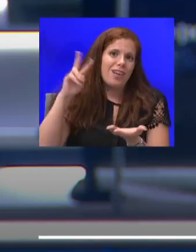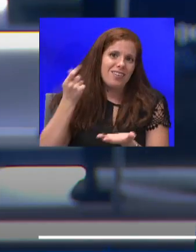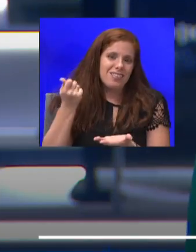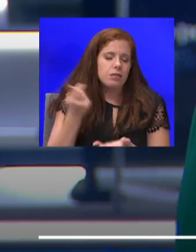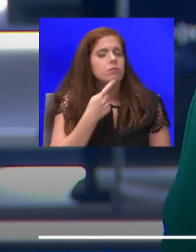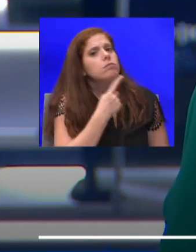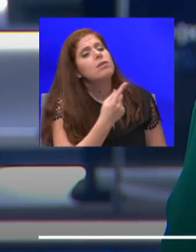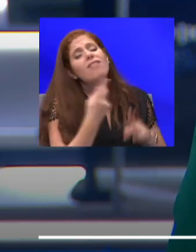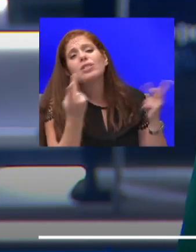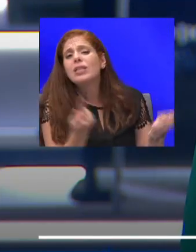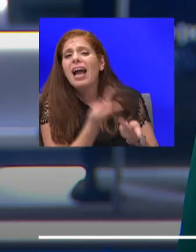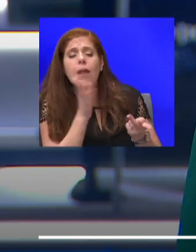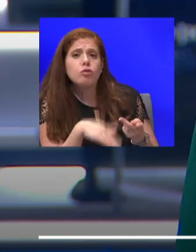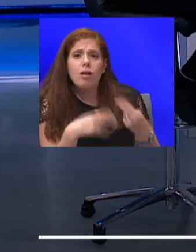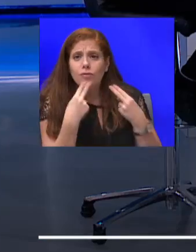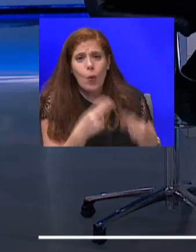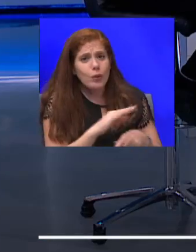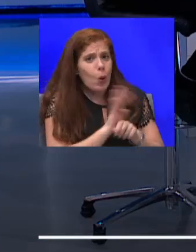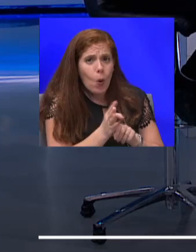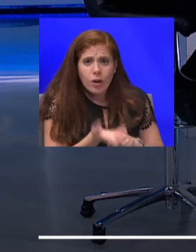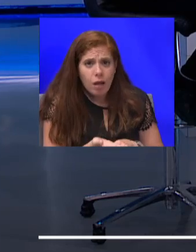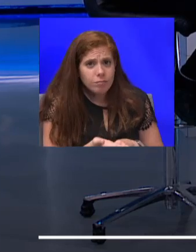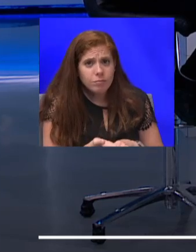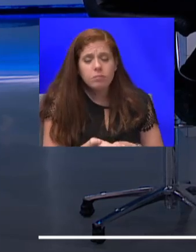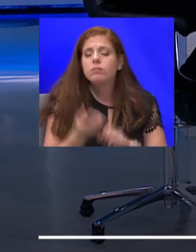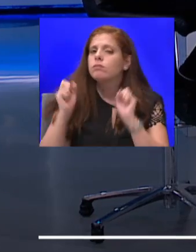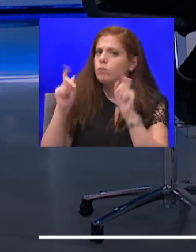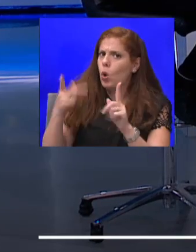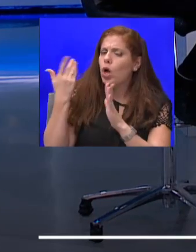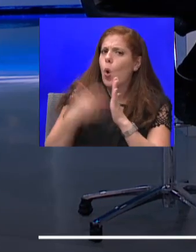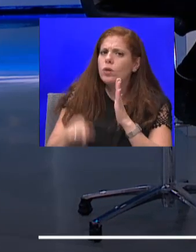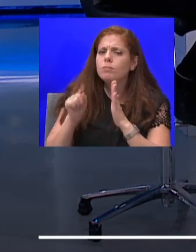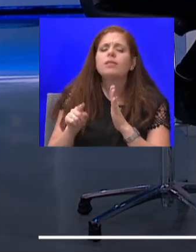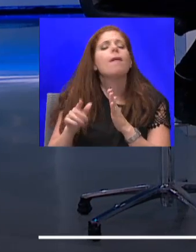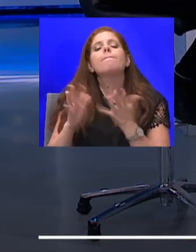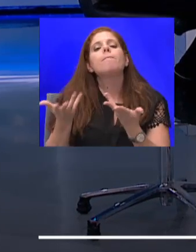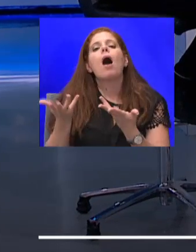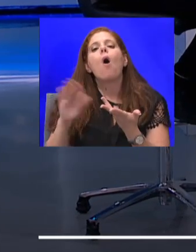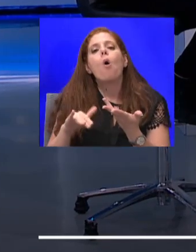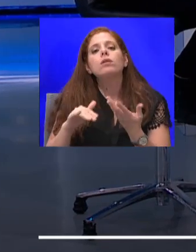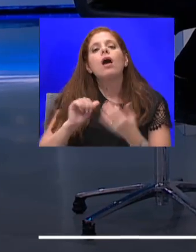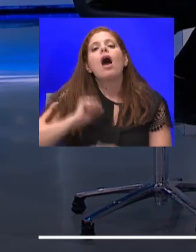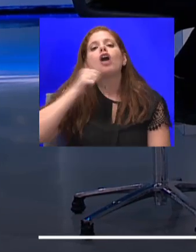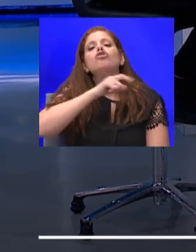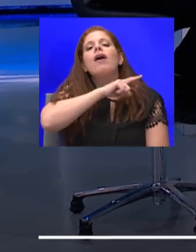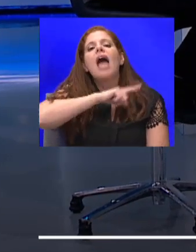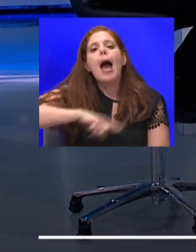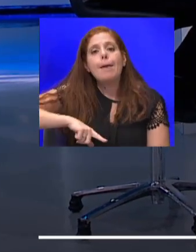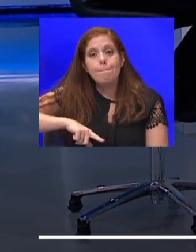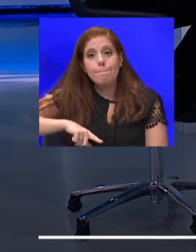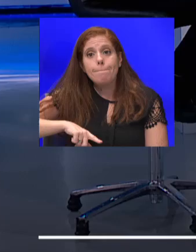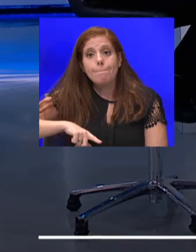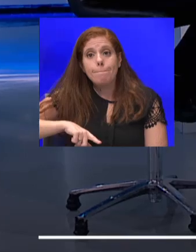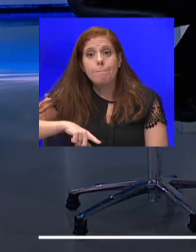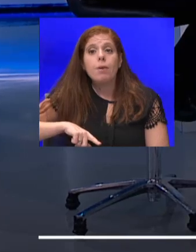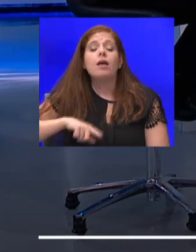הקורונה. אוקיי. חוץ מהדבר הזה, כי אנחנו מתקרבים לסיום, איזה עוד דבר ראשי ערים יכולות לעשות עכשיו, בשביל למנוע מהאנשים שלהם פשוט לעזור.